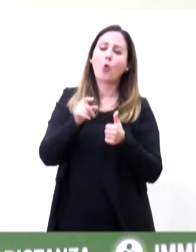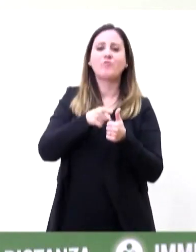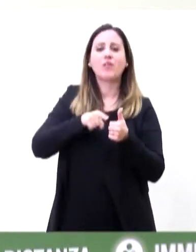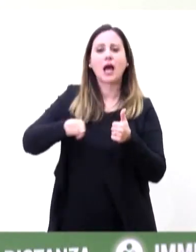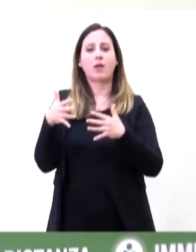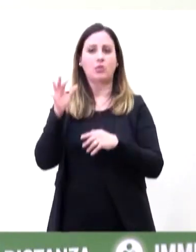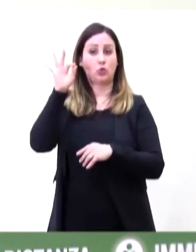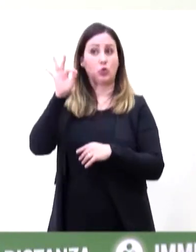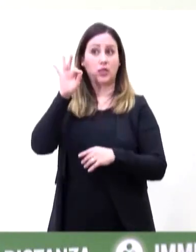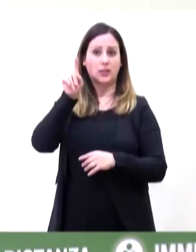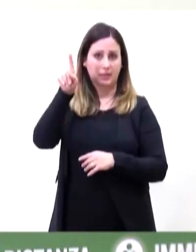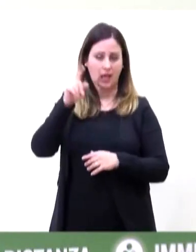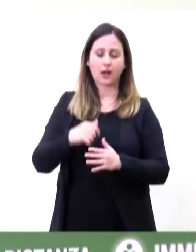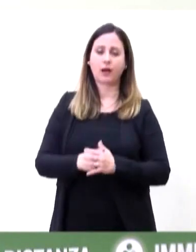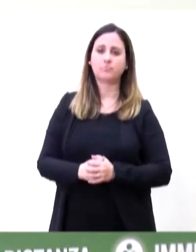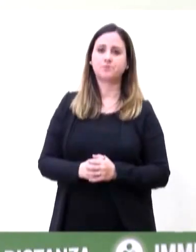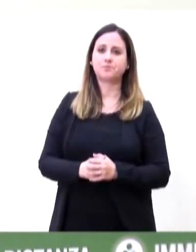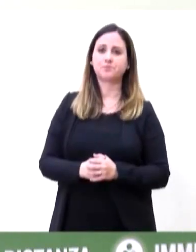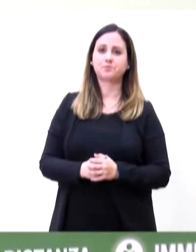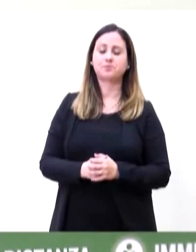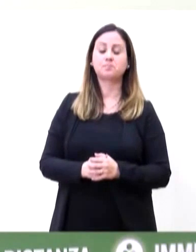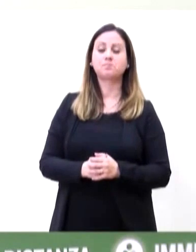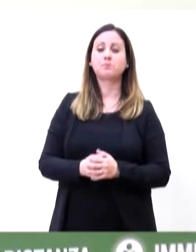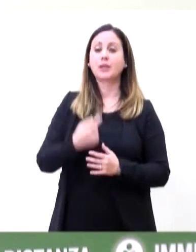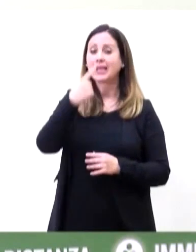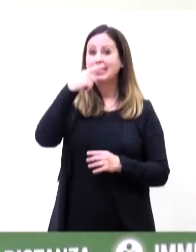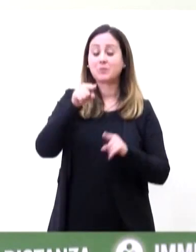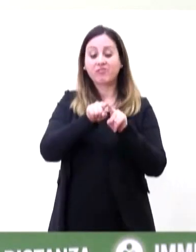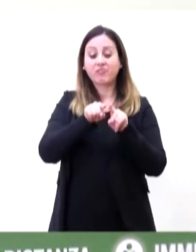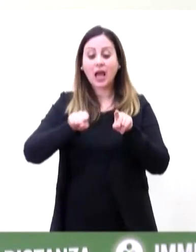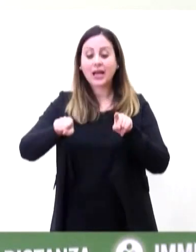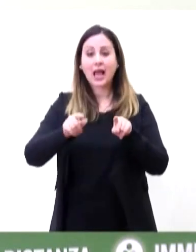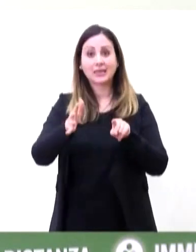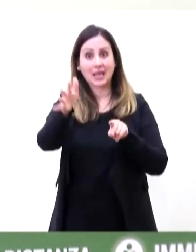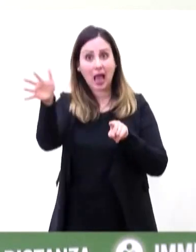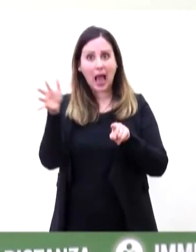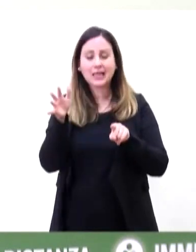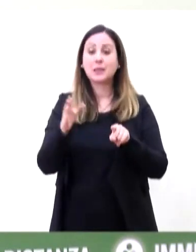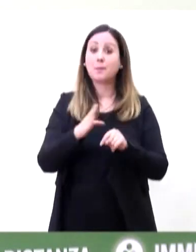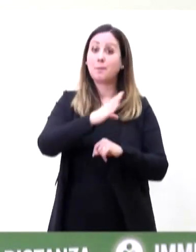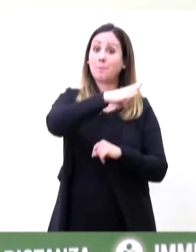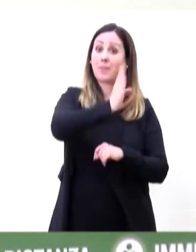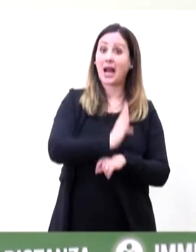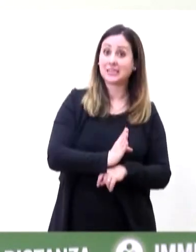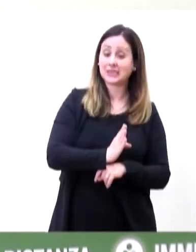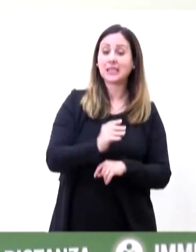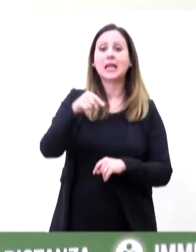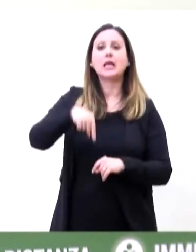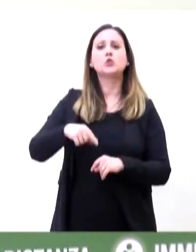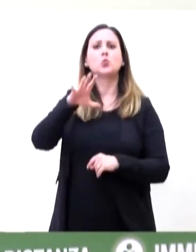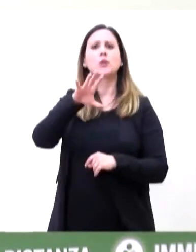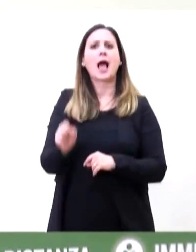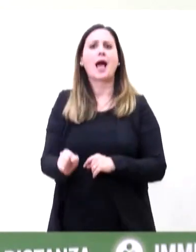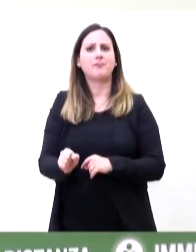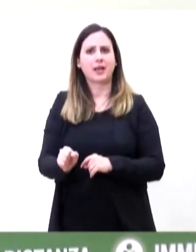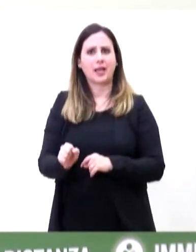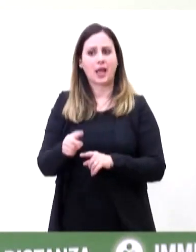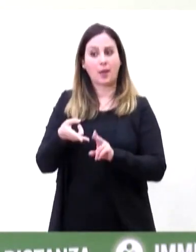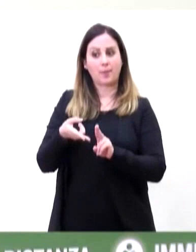quindi Regno Unito. Le altre varianti, quella brasiliana e quella sudafricana in particolare,